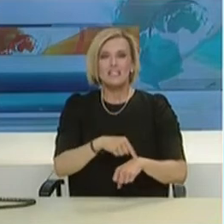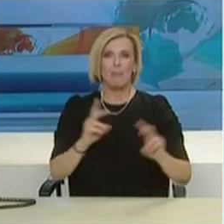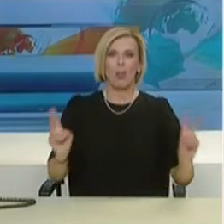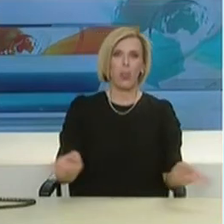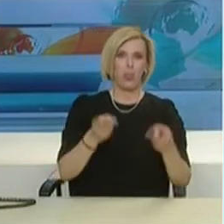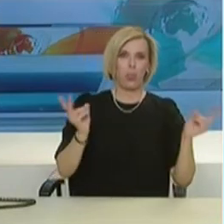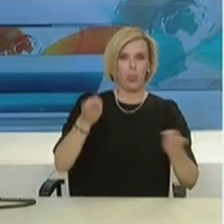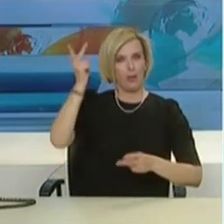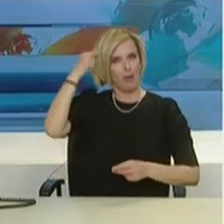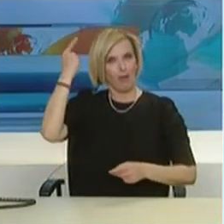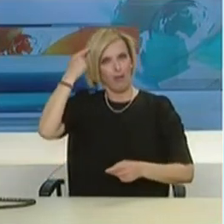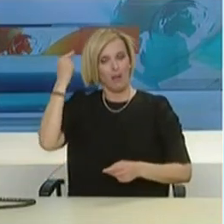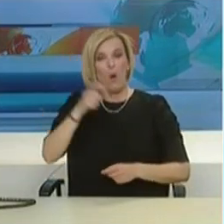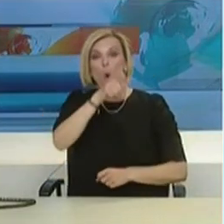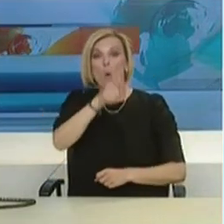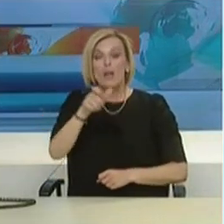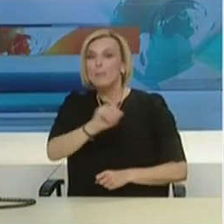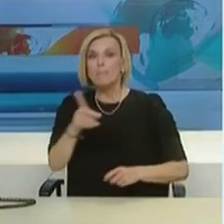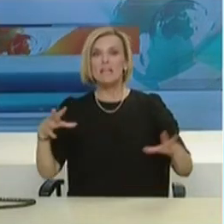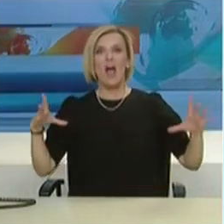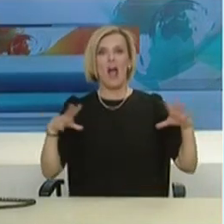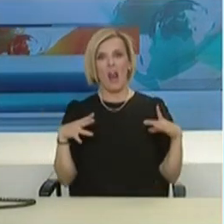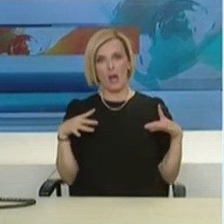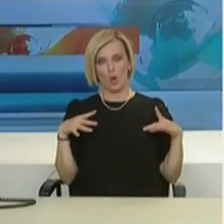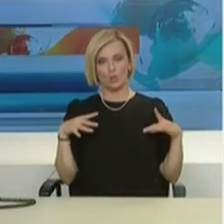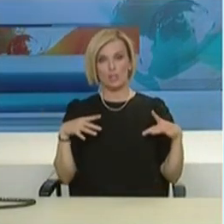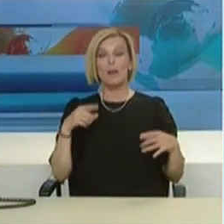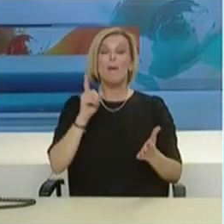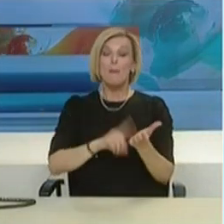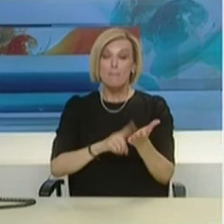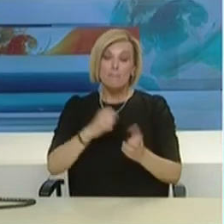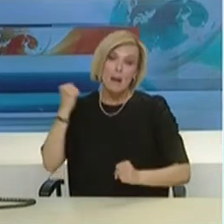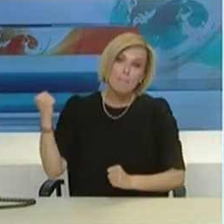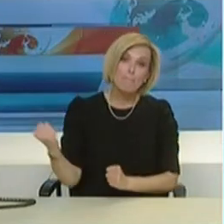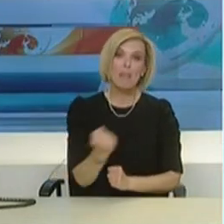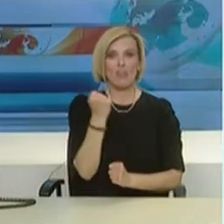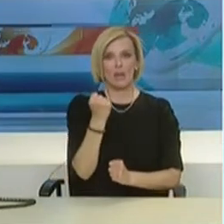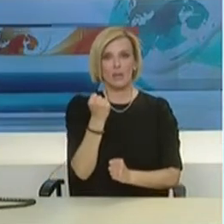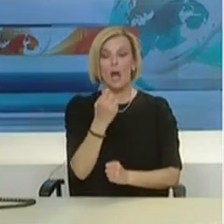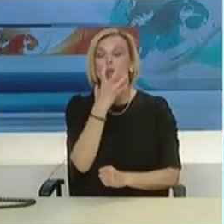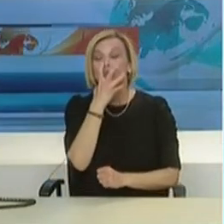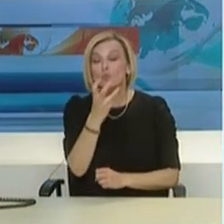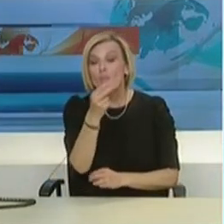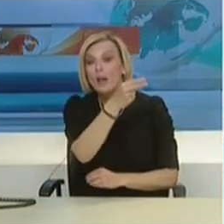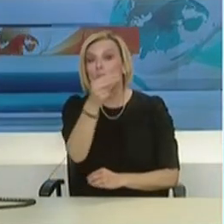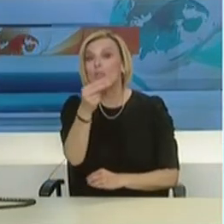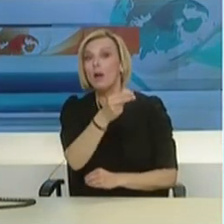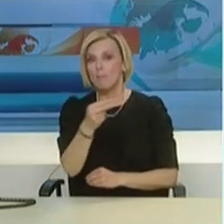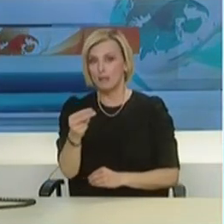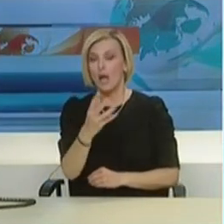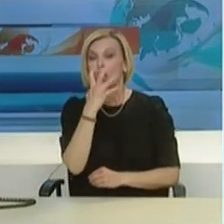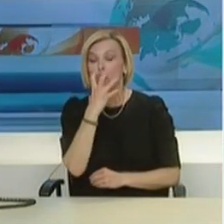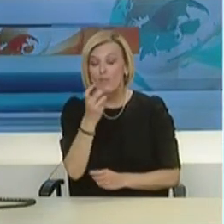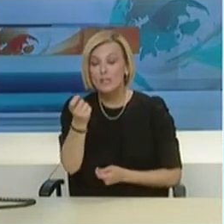Είναι ώρα που ο καθένας δεν πρέπει να χαλαρώσει στην πειθαρχία απέναντι στα ζητήματα που έχουν εξαγγελθεί και τις